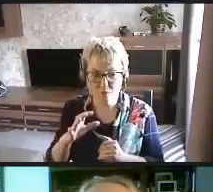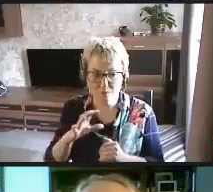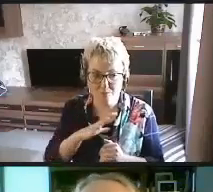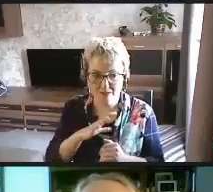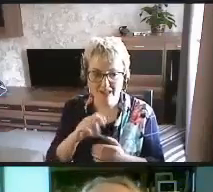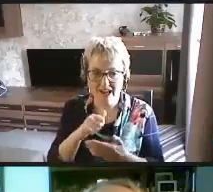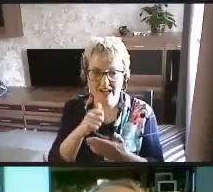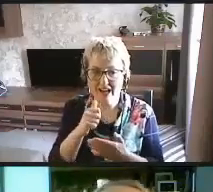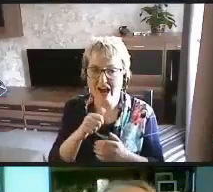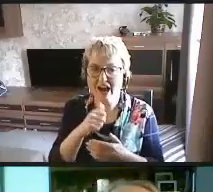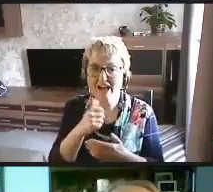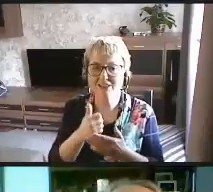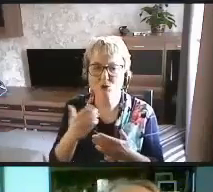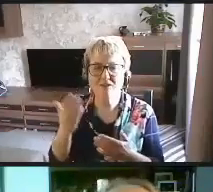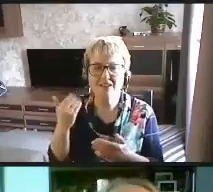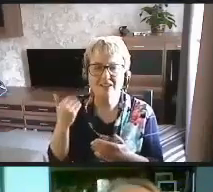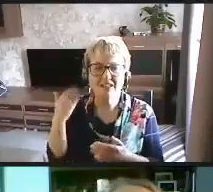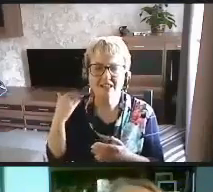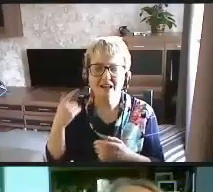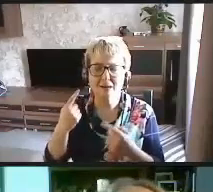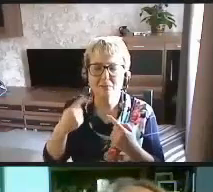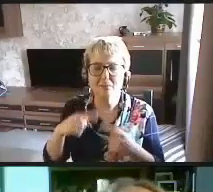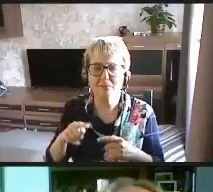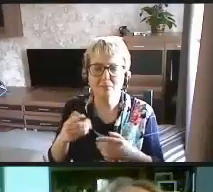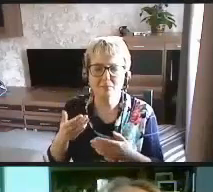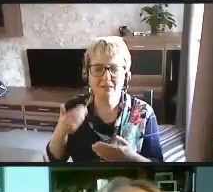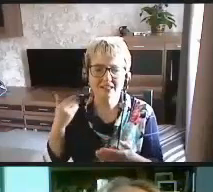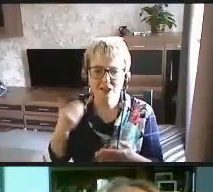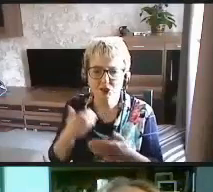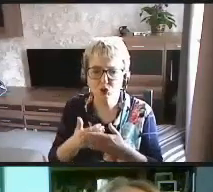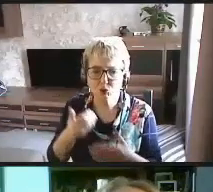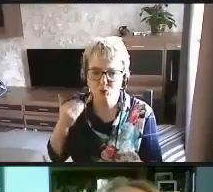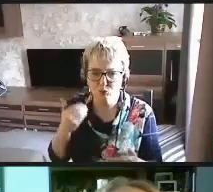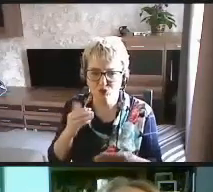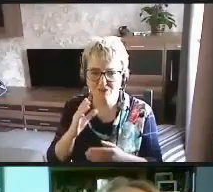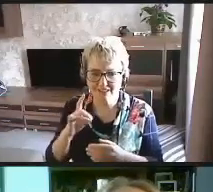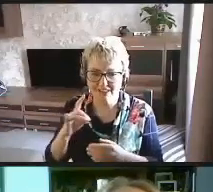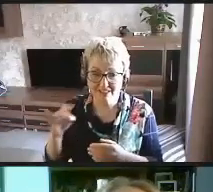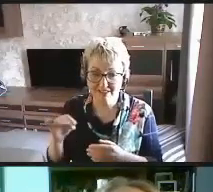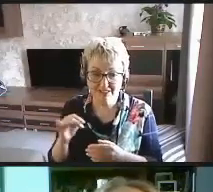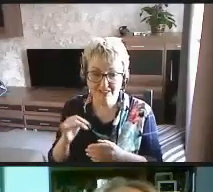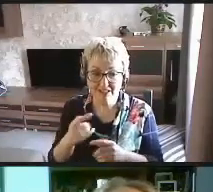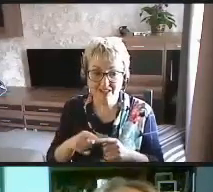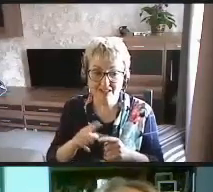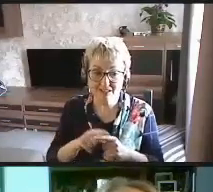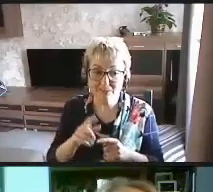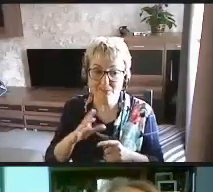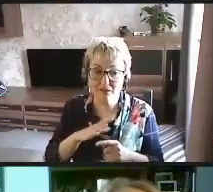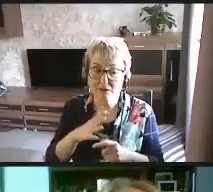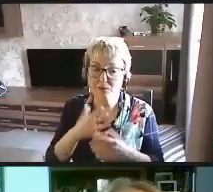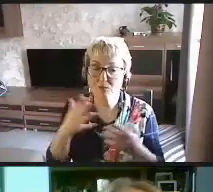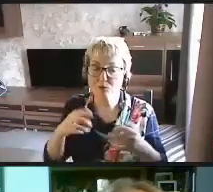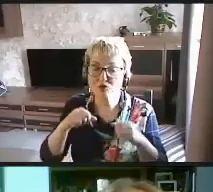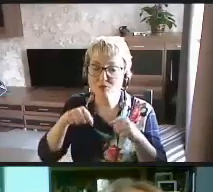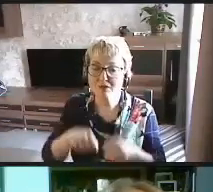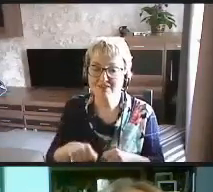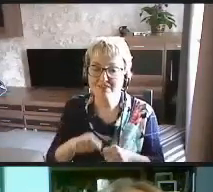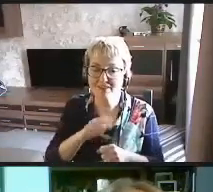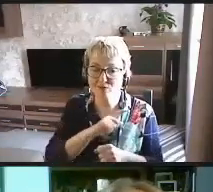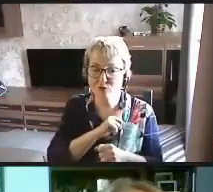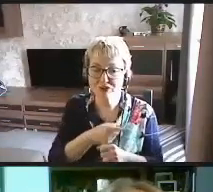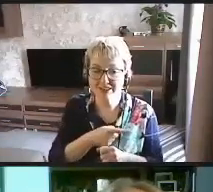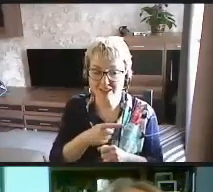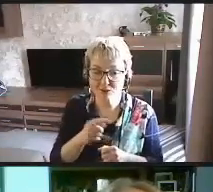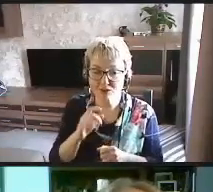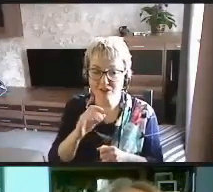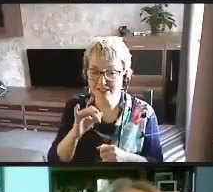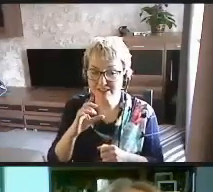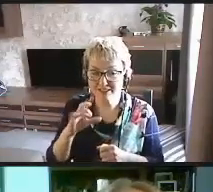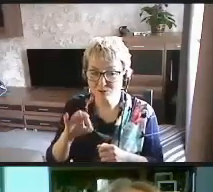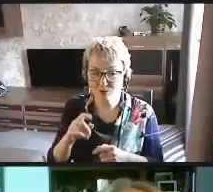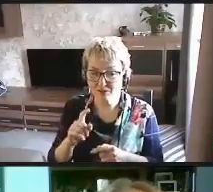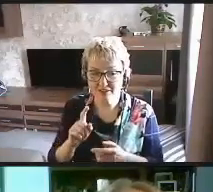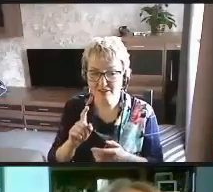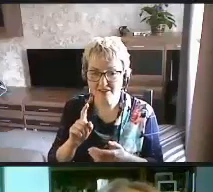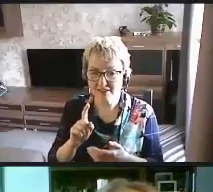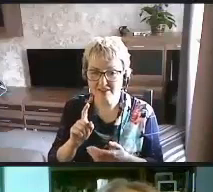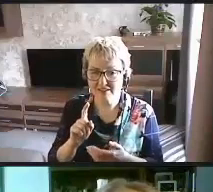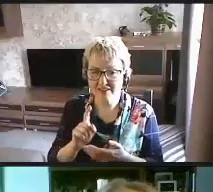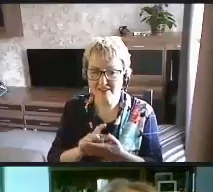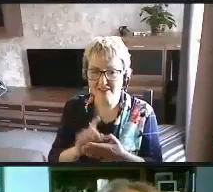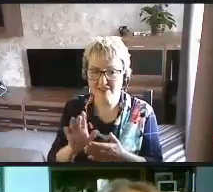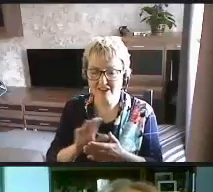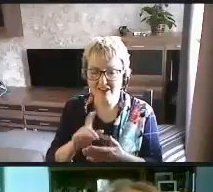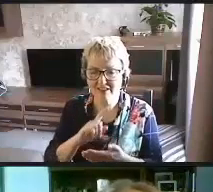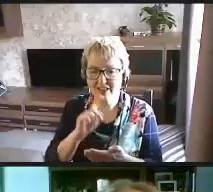основано на предыдущей версии, это приобрело большую правовую силу, хотя и ИСО не являются обязательными.